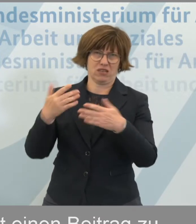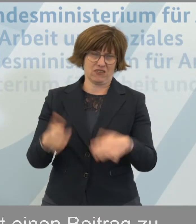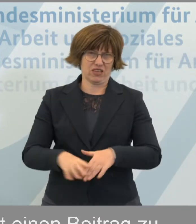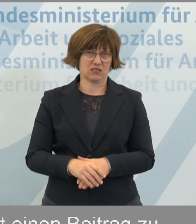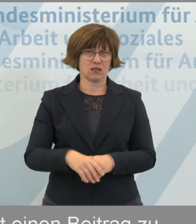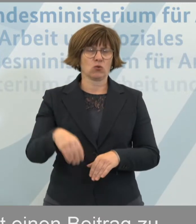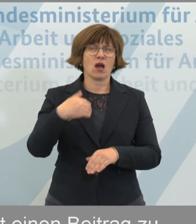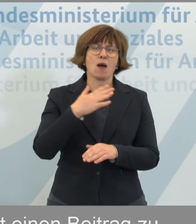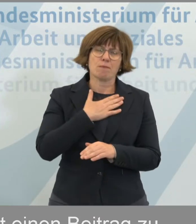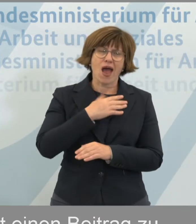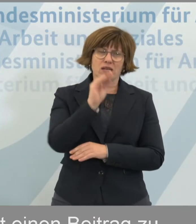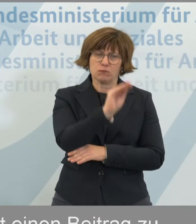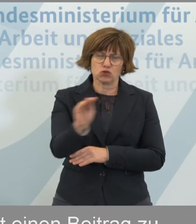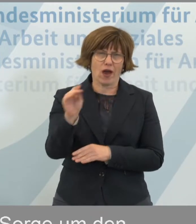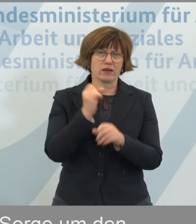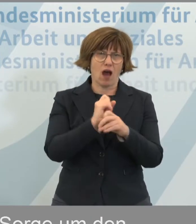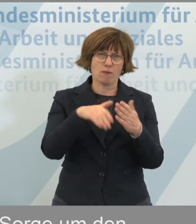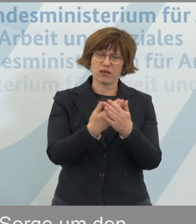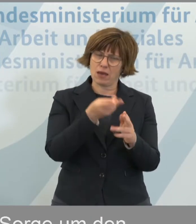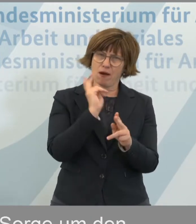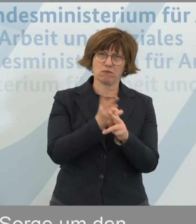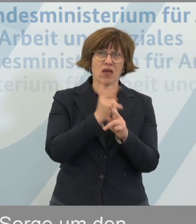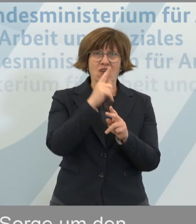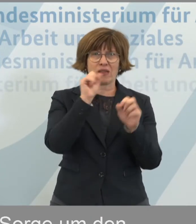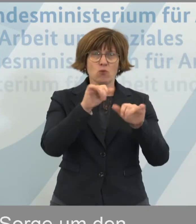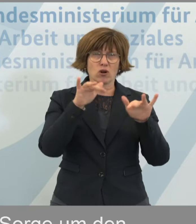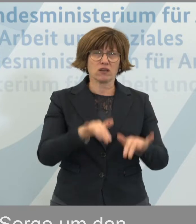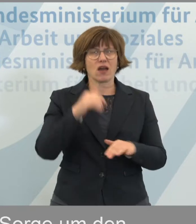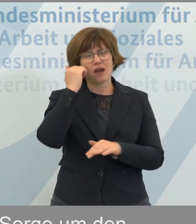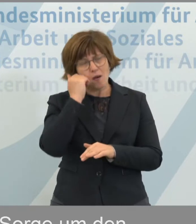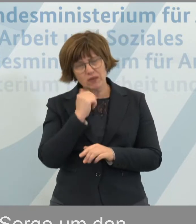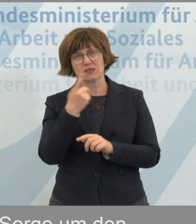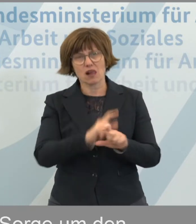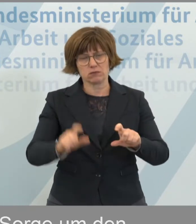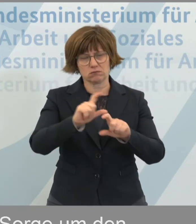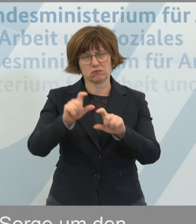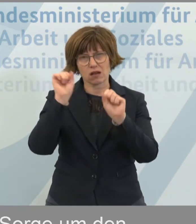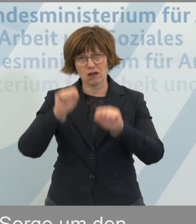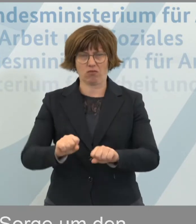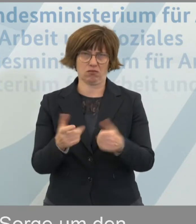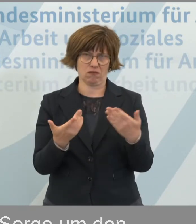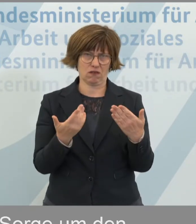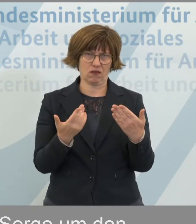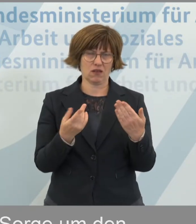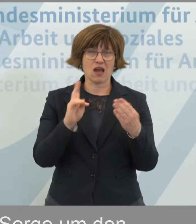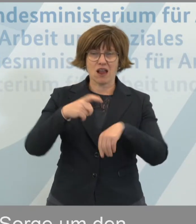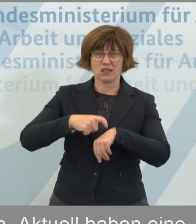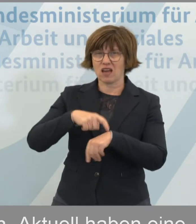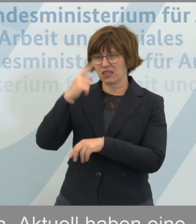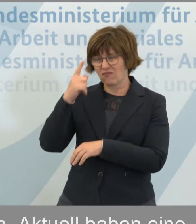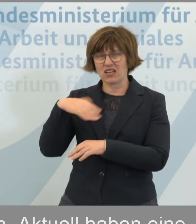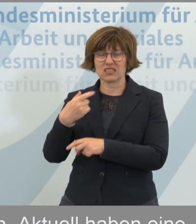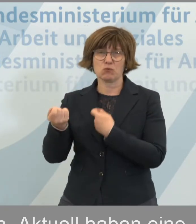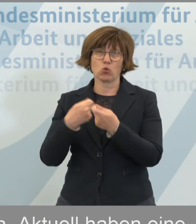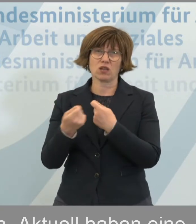Mein Appell an die Arbeitgeber ist nach wie vor, wo immer es geht, diesem Beispiel auch zu folgen. Gleichzeitig wissen wir, es wird